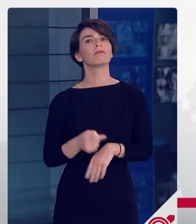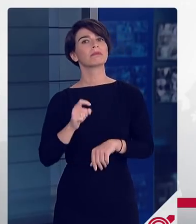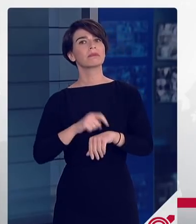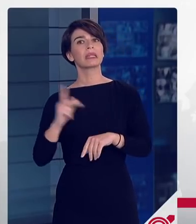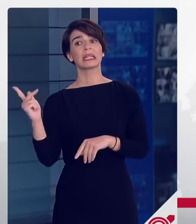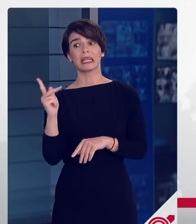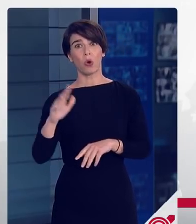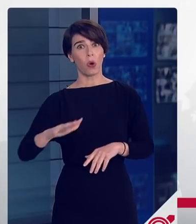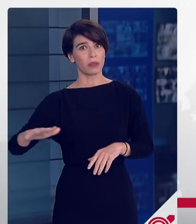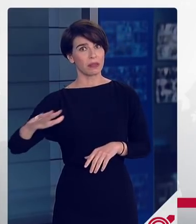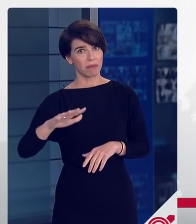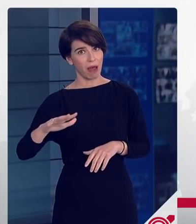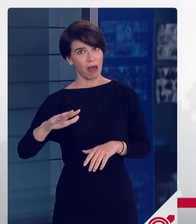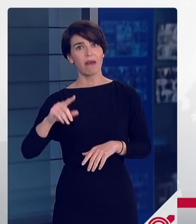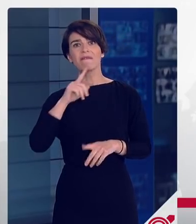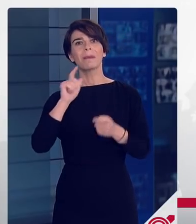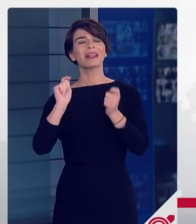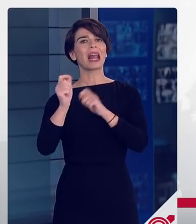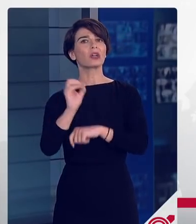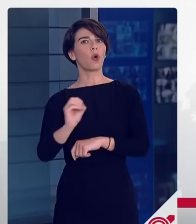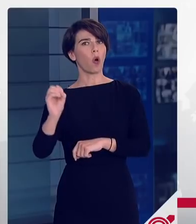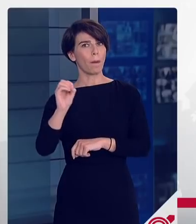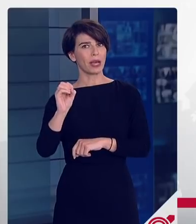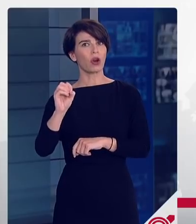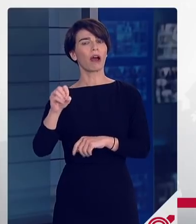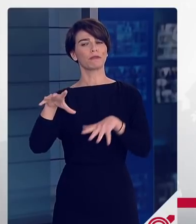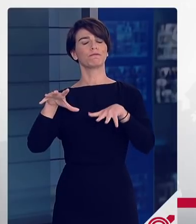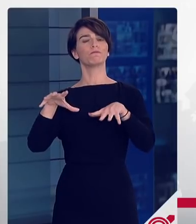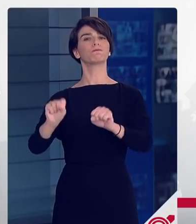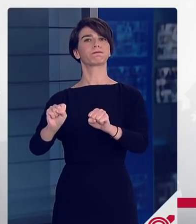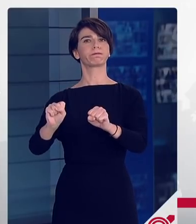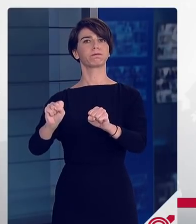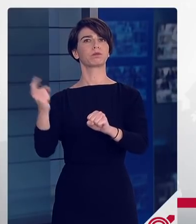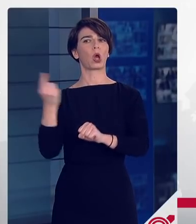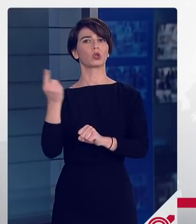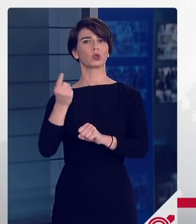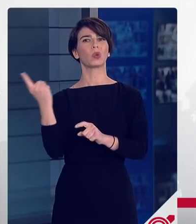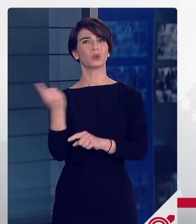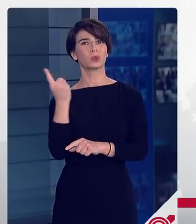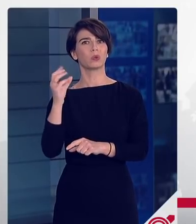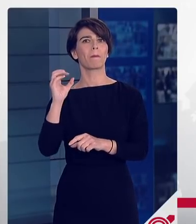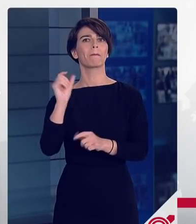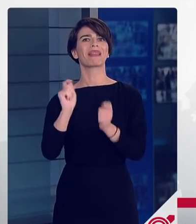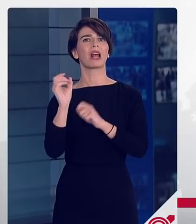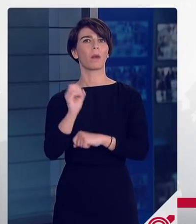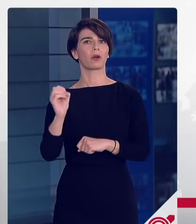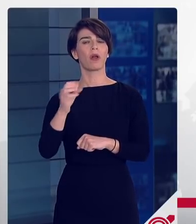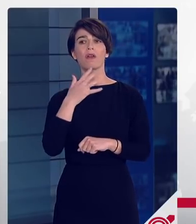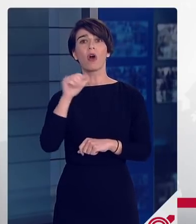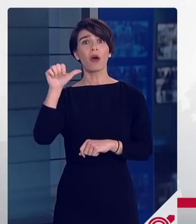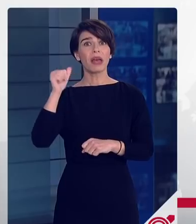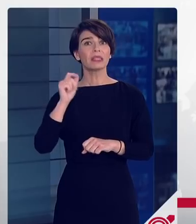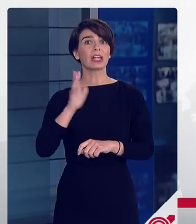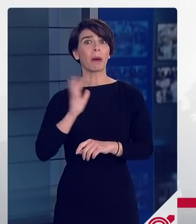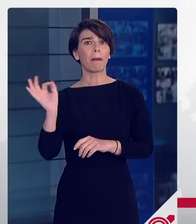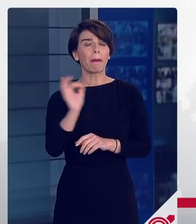κοινότητα, φαίνεται ότι η μετάλλαξη όμικρον είναι πλέον η κυρίαρχη, τόσο αναφορικώς με τα κρούσματα τα οποία είδαμε χθες,